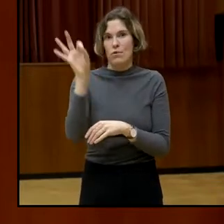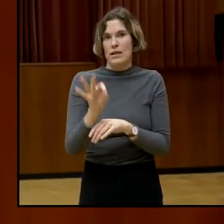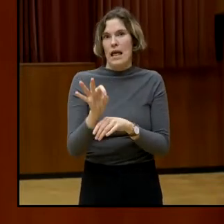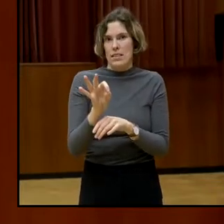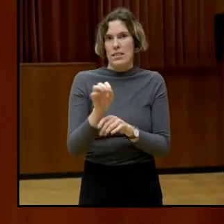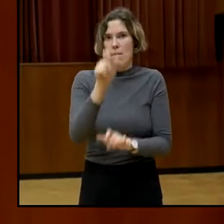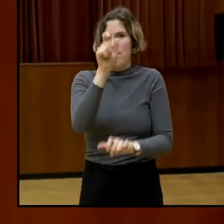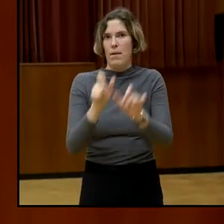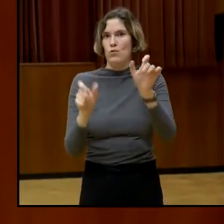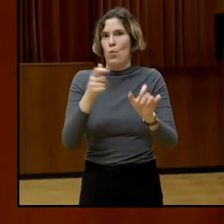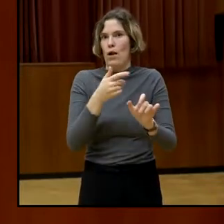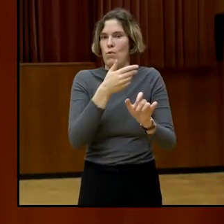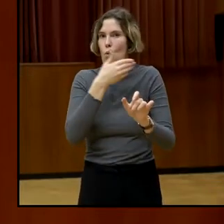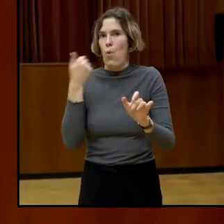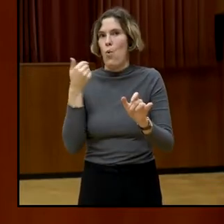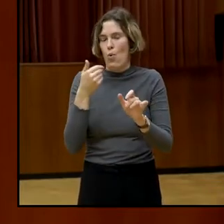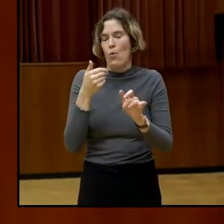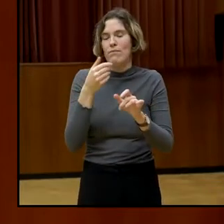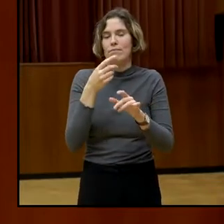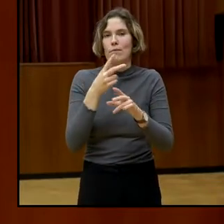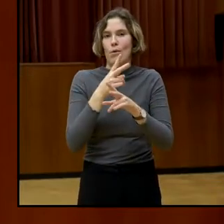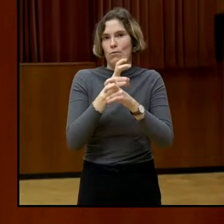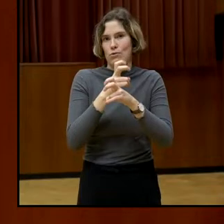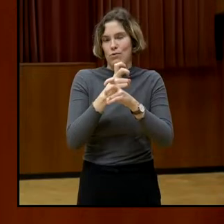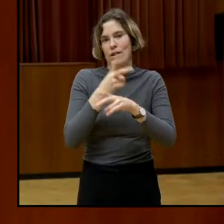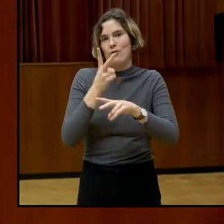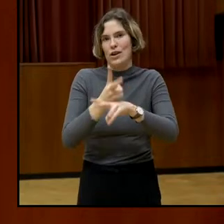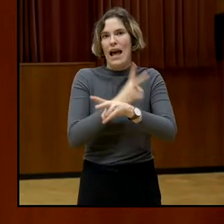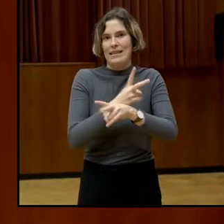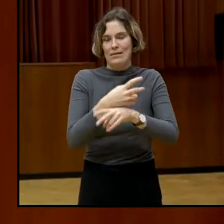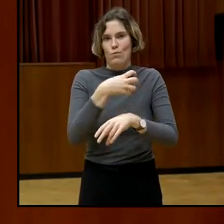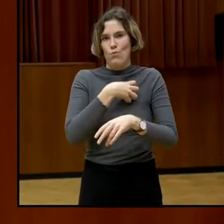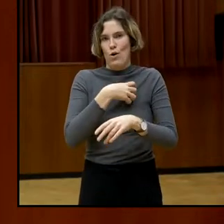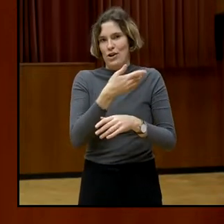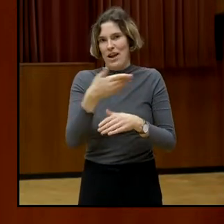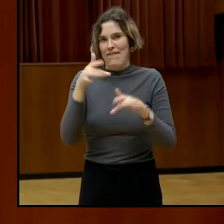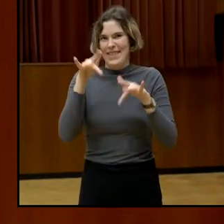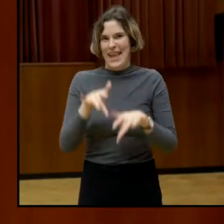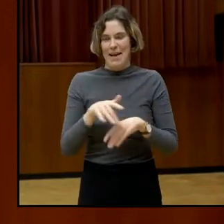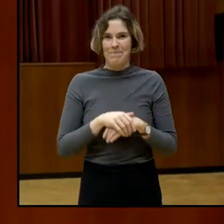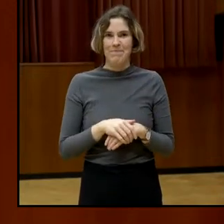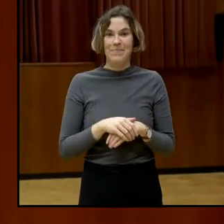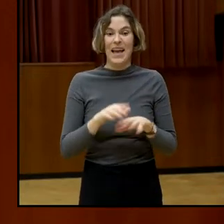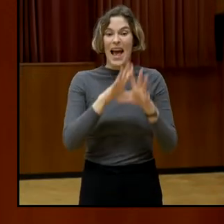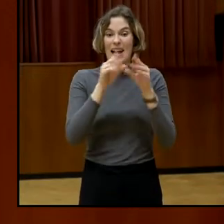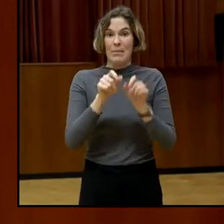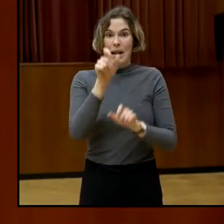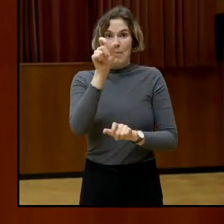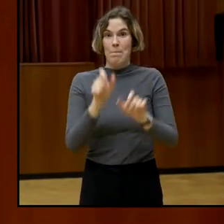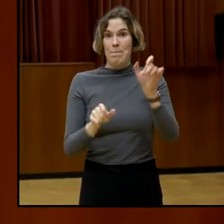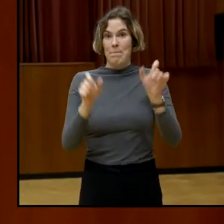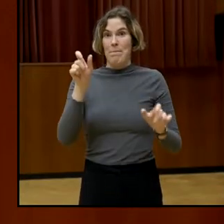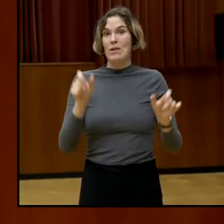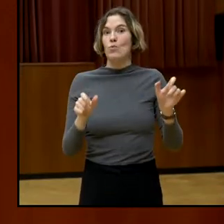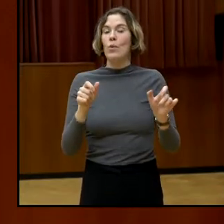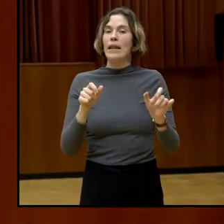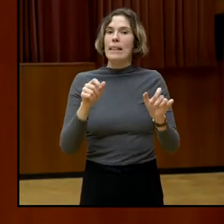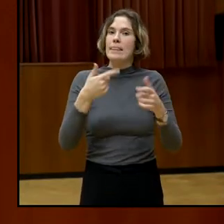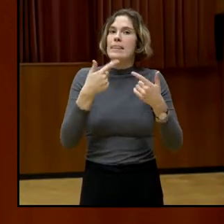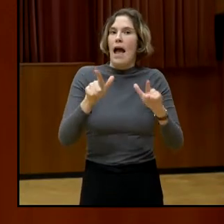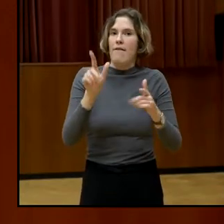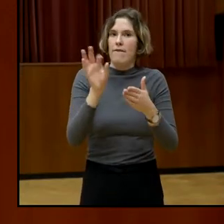Von den 1,4 Millionen Menschen im Wahlalter ist der Großteil länger als fünf Jahre in Österreich.